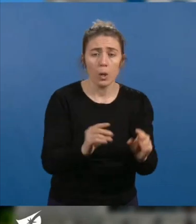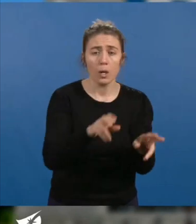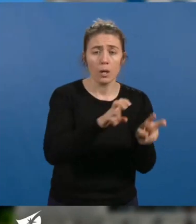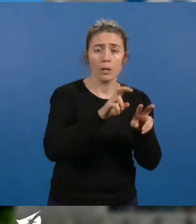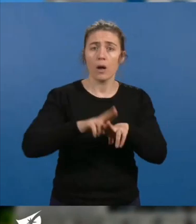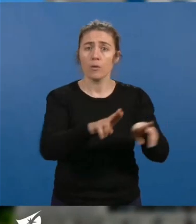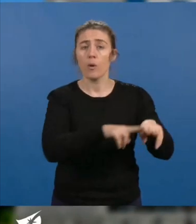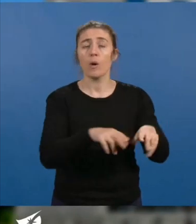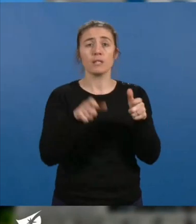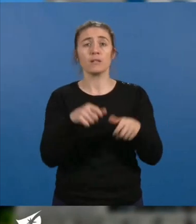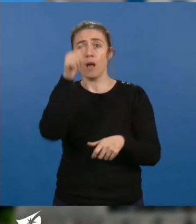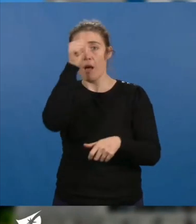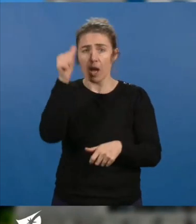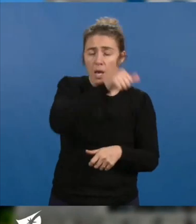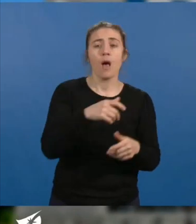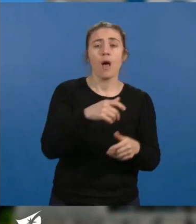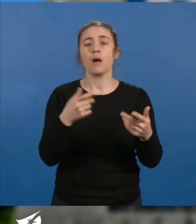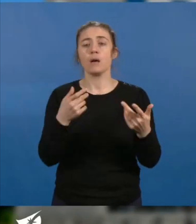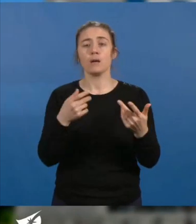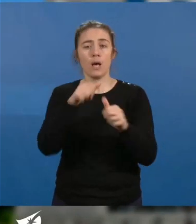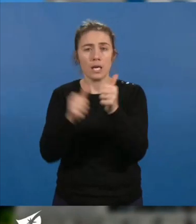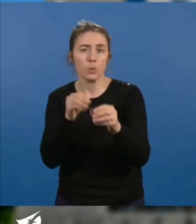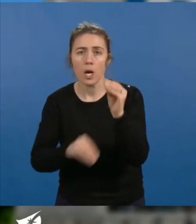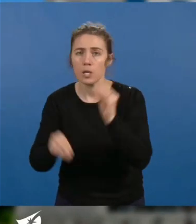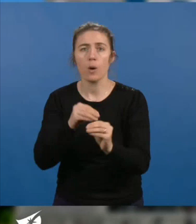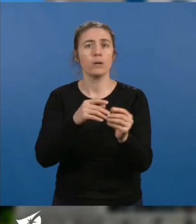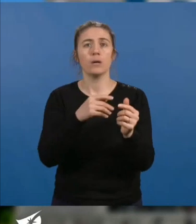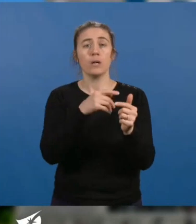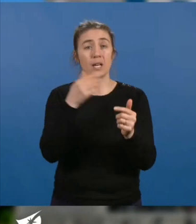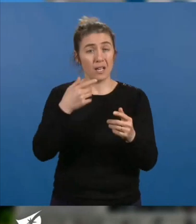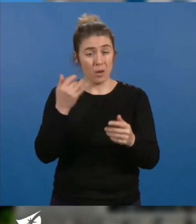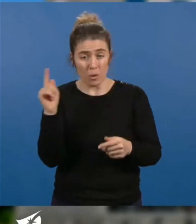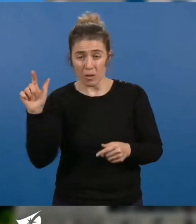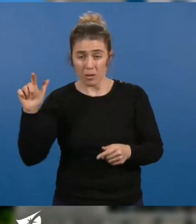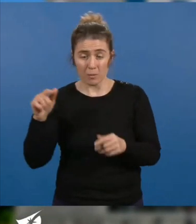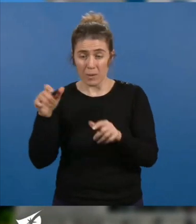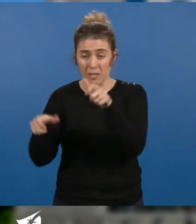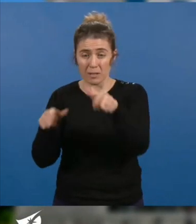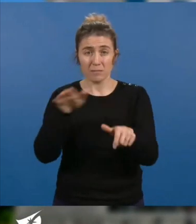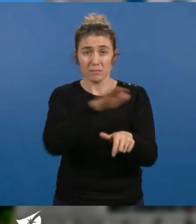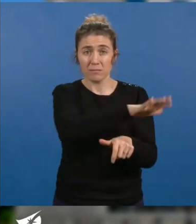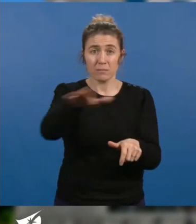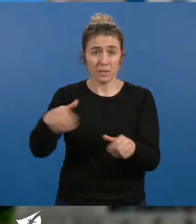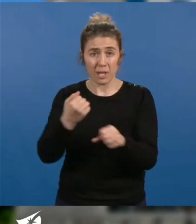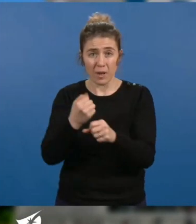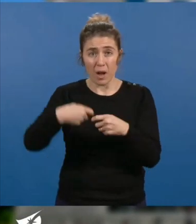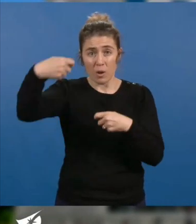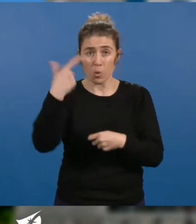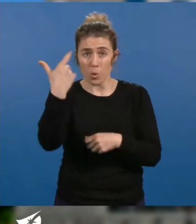travailleurs en première ligne, les infirmières, les aides soignants, travaillaient 2 ans de plus. Et j'oublie tout un tas